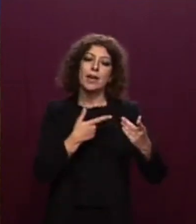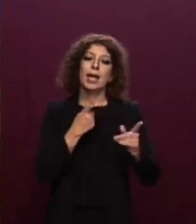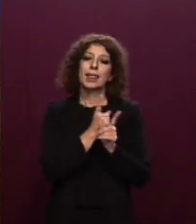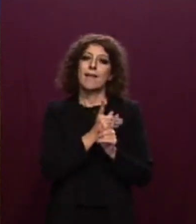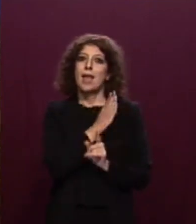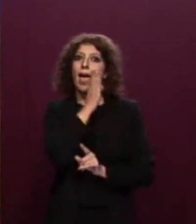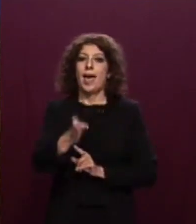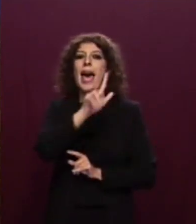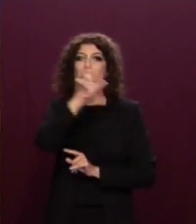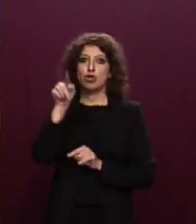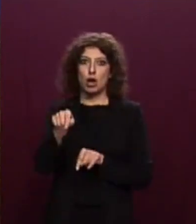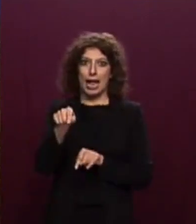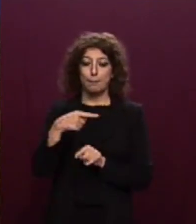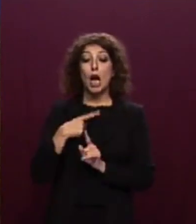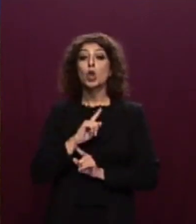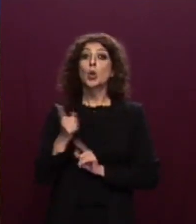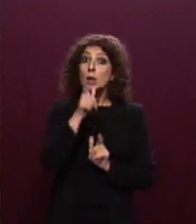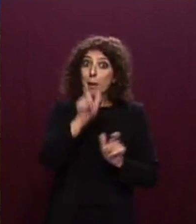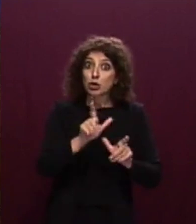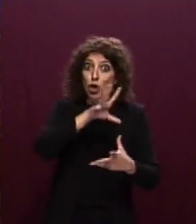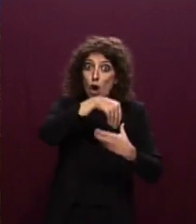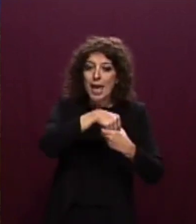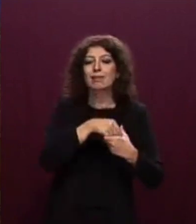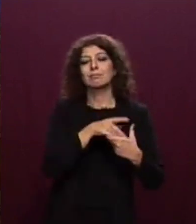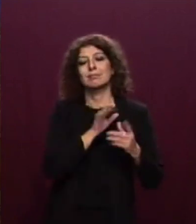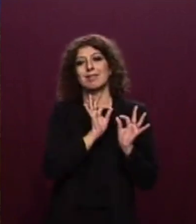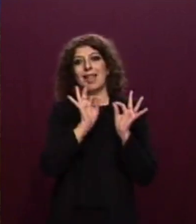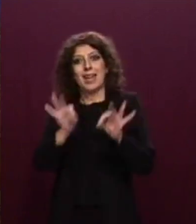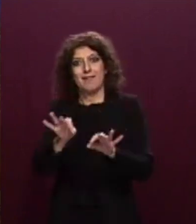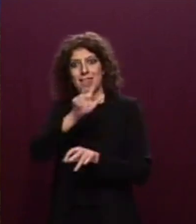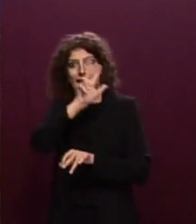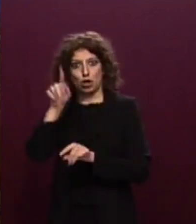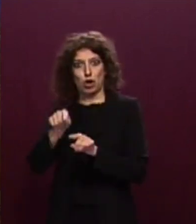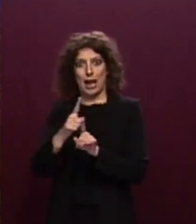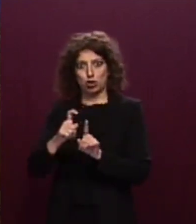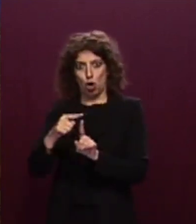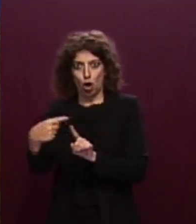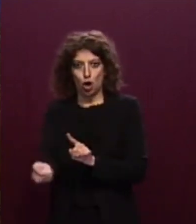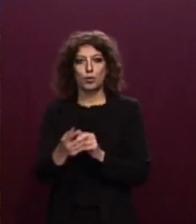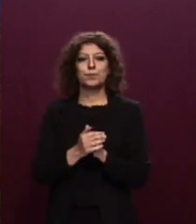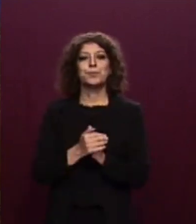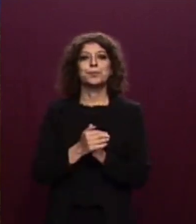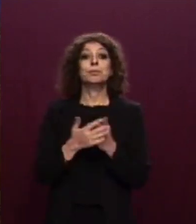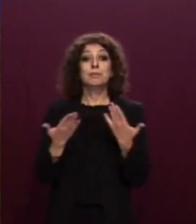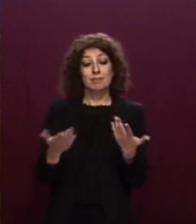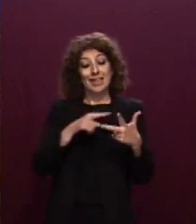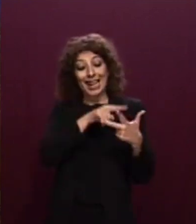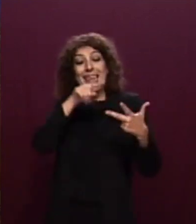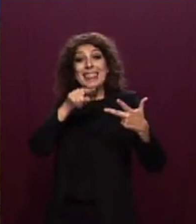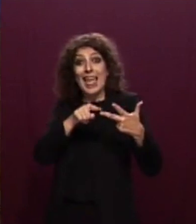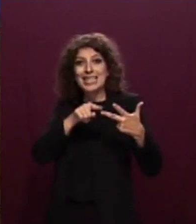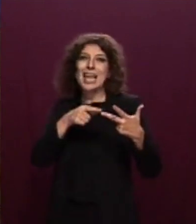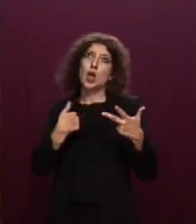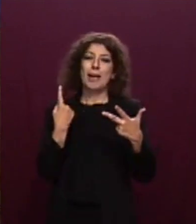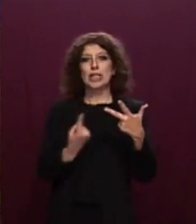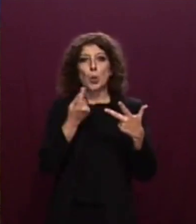persone sono sbarcate il giorno seguente. Questa è la motivazione del trattamento diverso che ha ricevuto questa nave